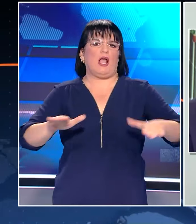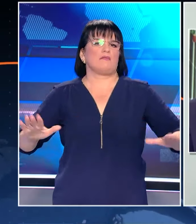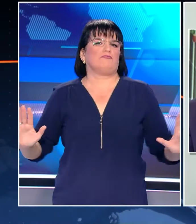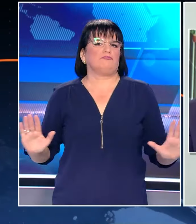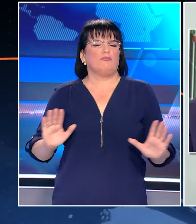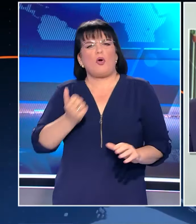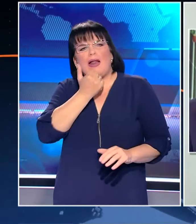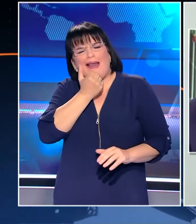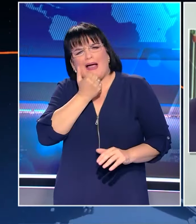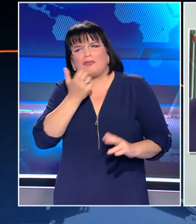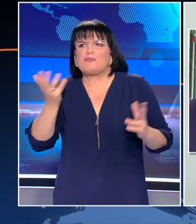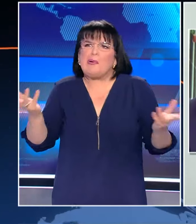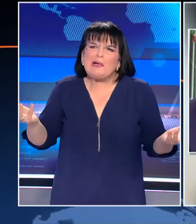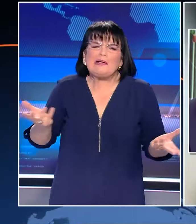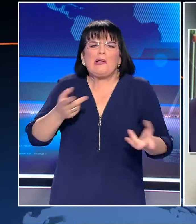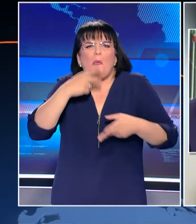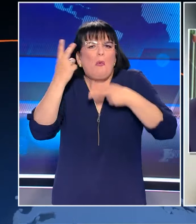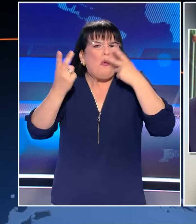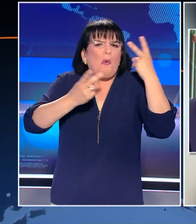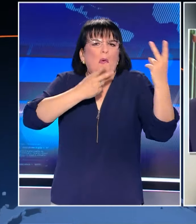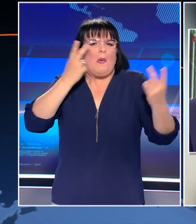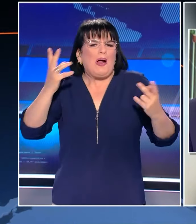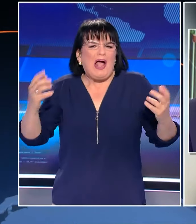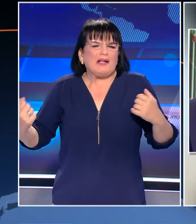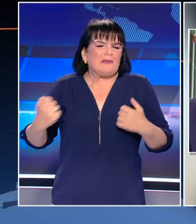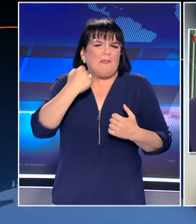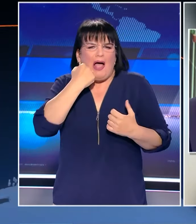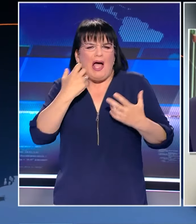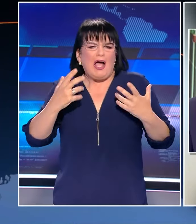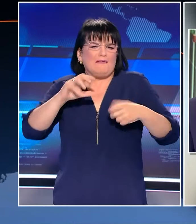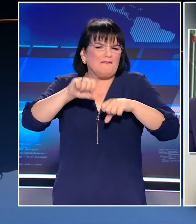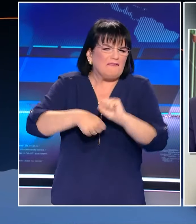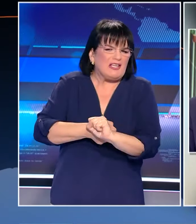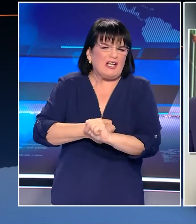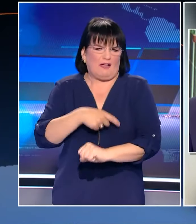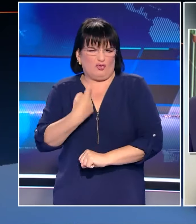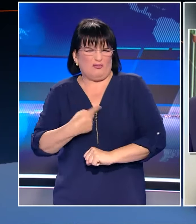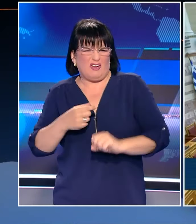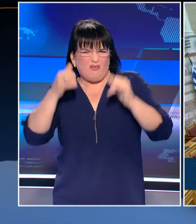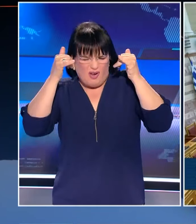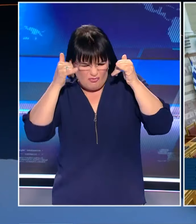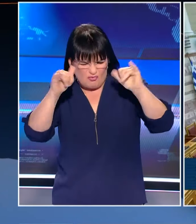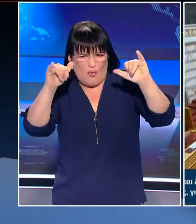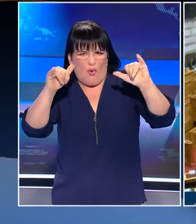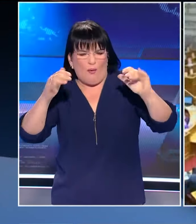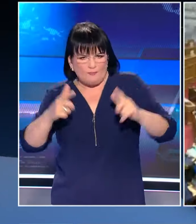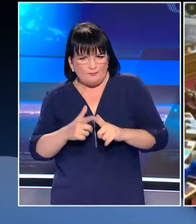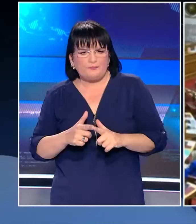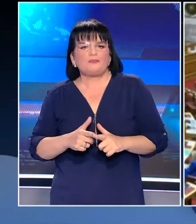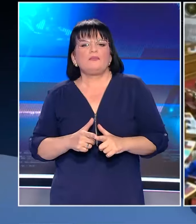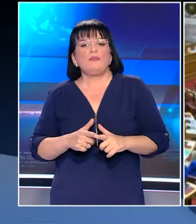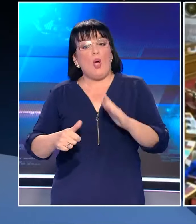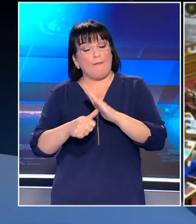κάνουμε ένα λάθος στη ζωή μας. Μπορεί να ξέφυγε ο συγκεκριμένος βιοπράγησε. Γιατί για μένα αυτό είναι η συμπεριφορά ζούγκλας έτσι. Ο Βασίλης Τίγκας